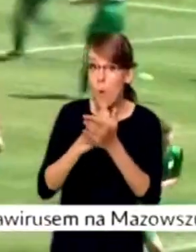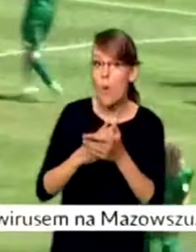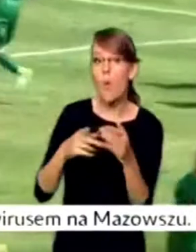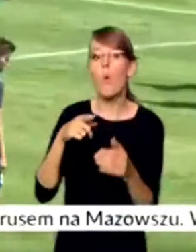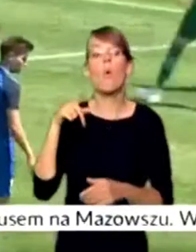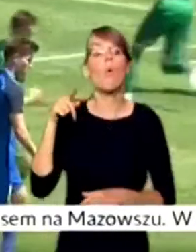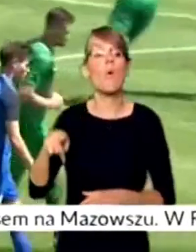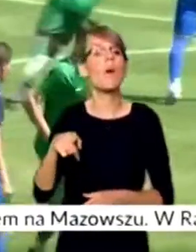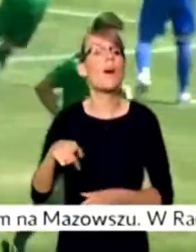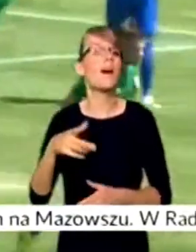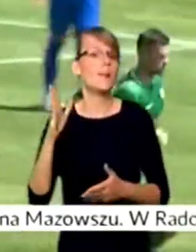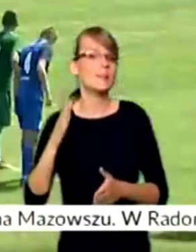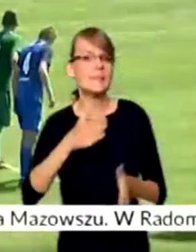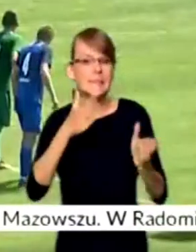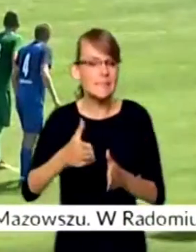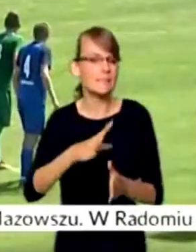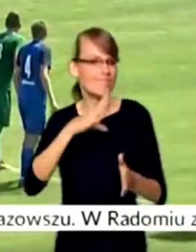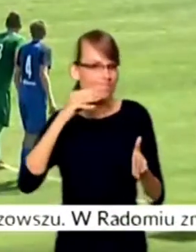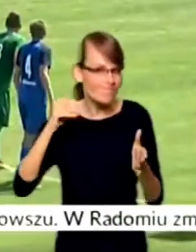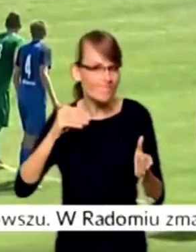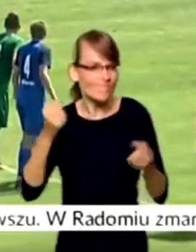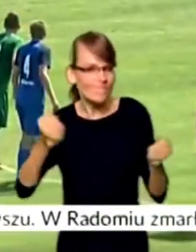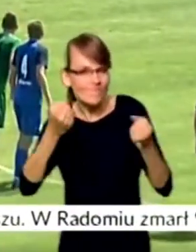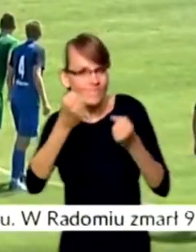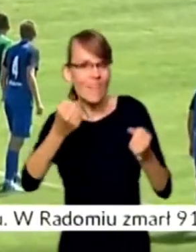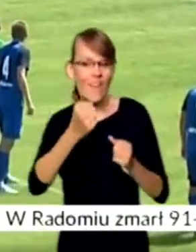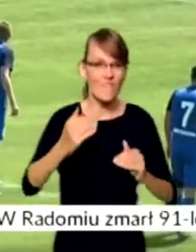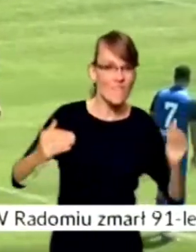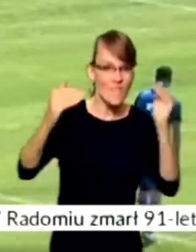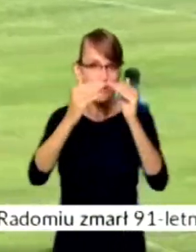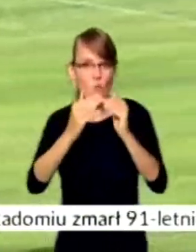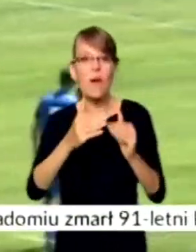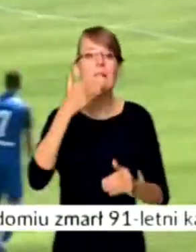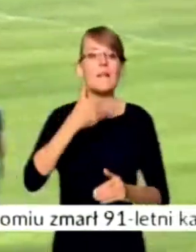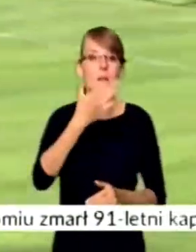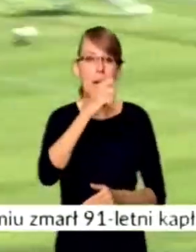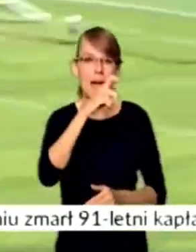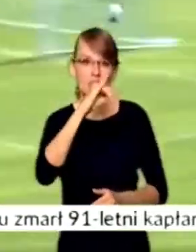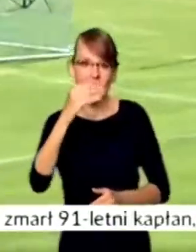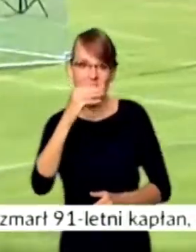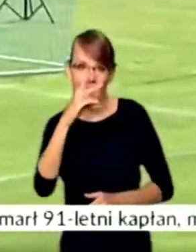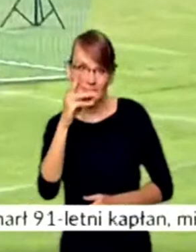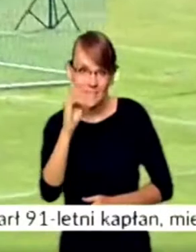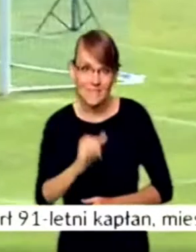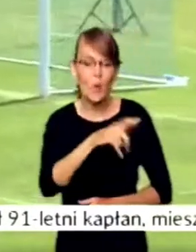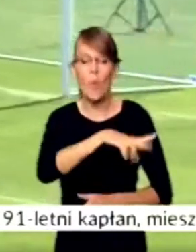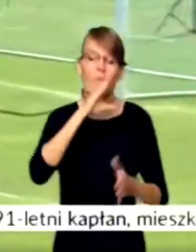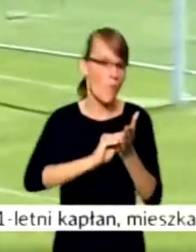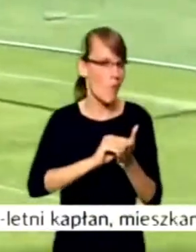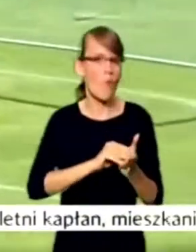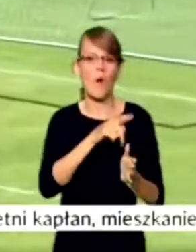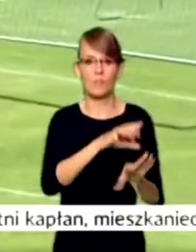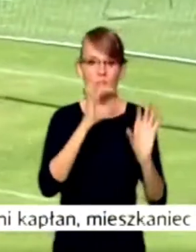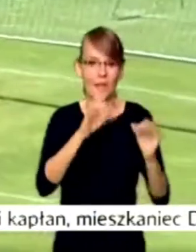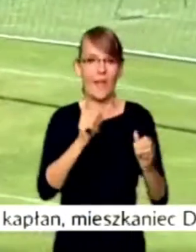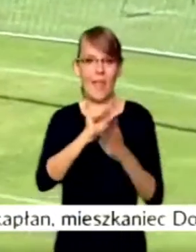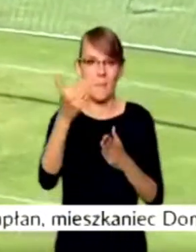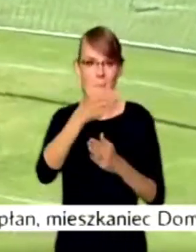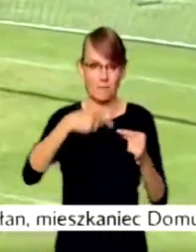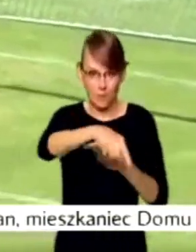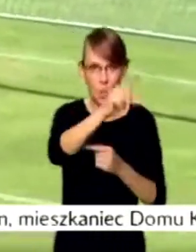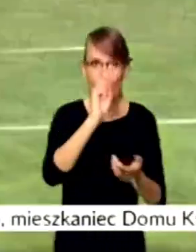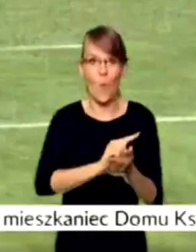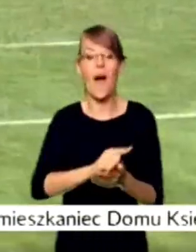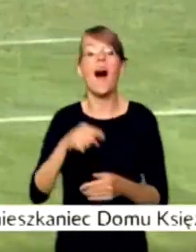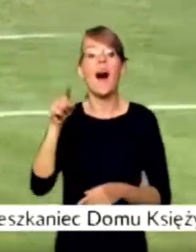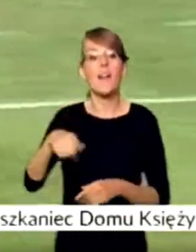Mietrznikowskiego poszedł za ciosem i szybko wyrównał. Ponownie za sprawą Maciejewskiego, który znów nie pomylił się z 11 metrów. 20 minut przed